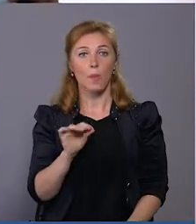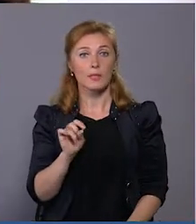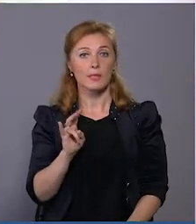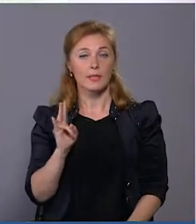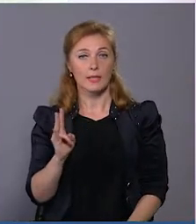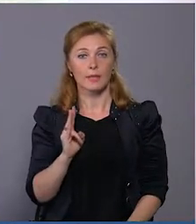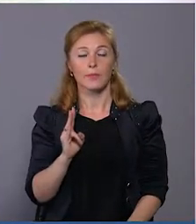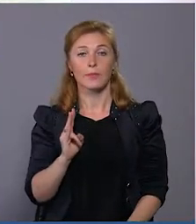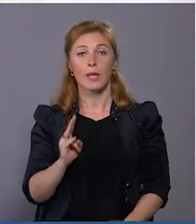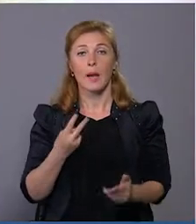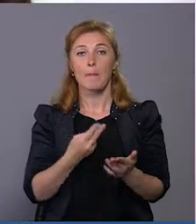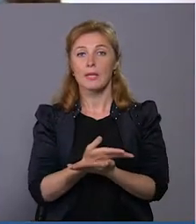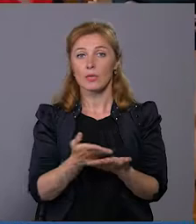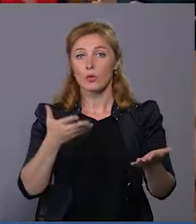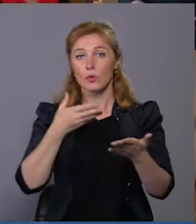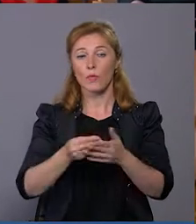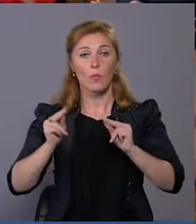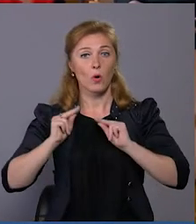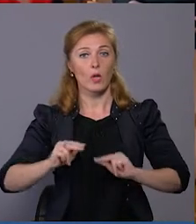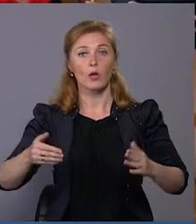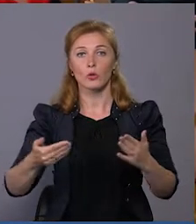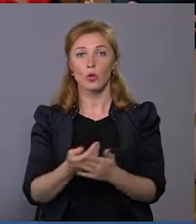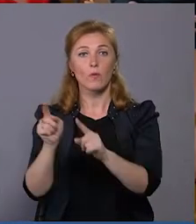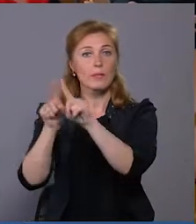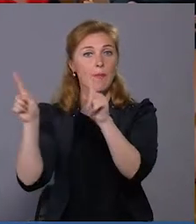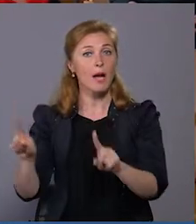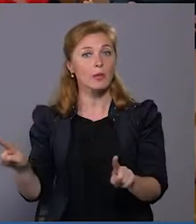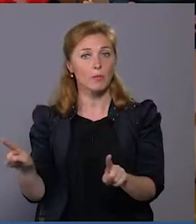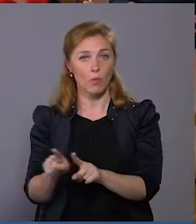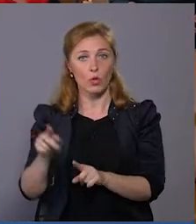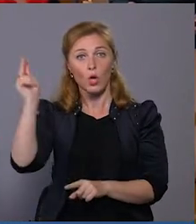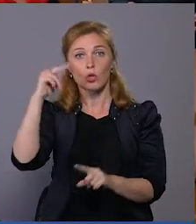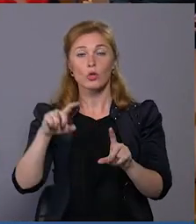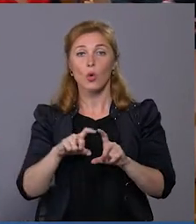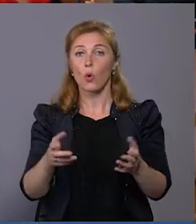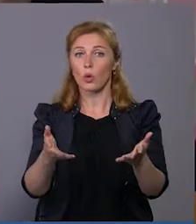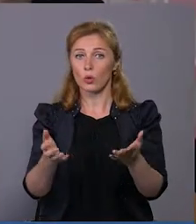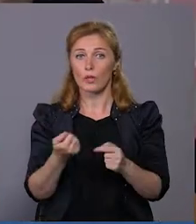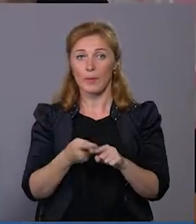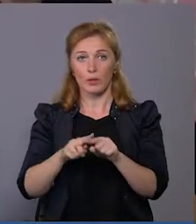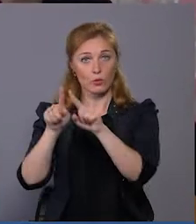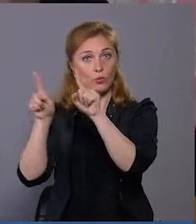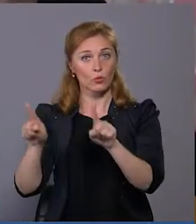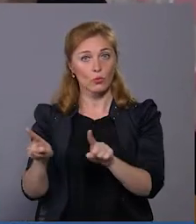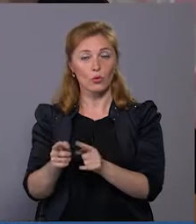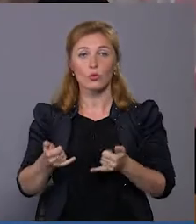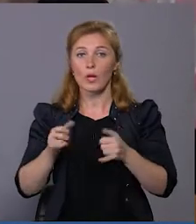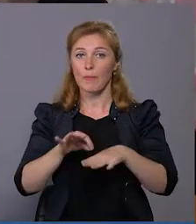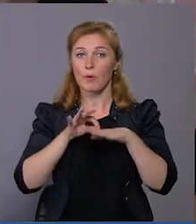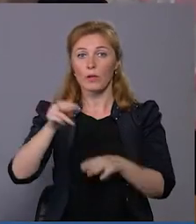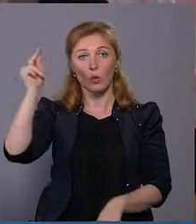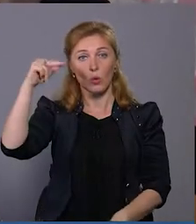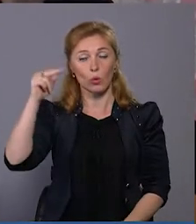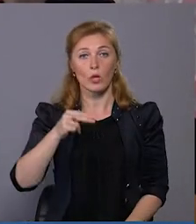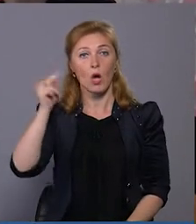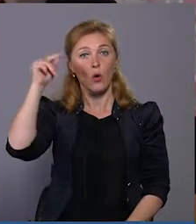Оксана Голубчук презентує своїм колегам новий смартборд. Школа щойно отримала інтерактивну дошку для проведення уроків для учнів